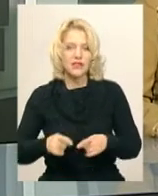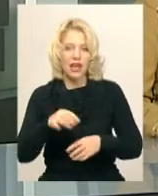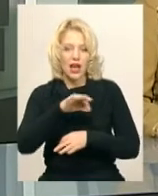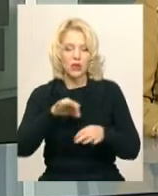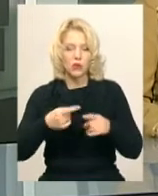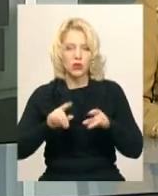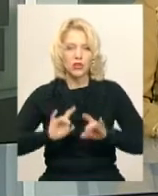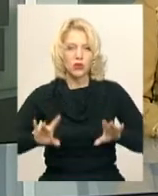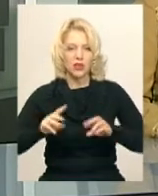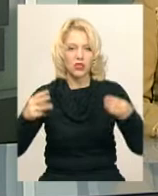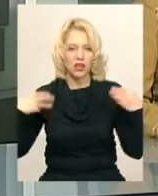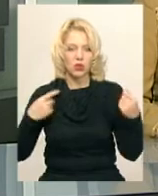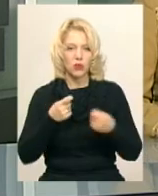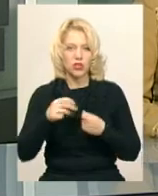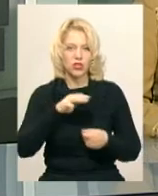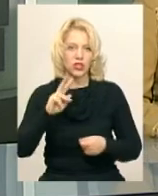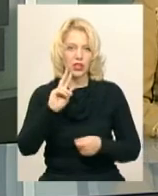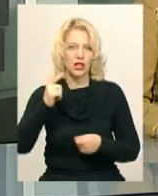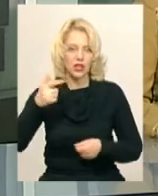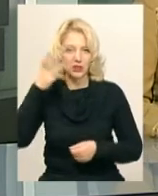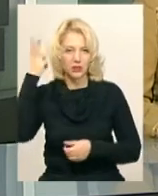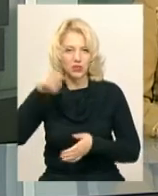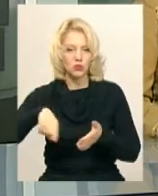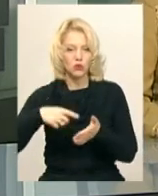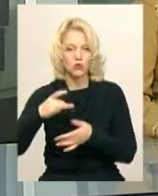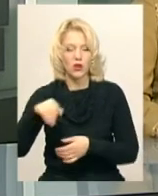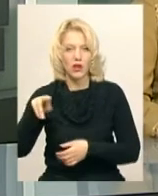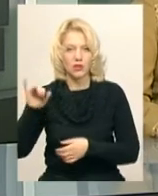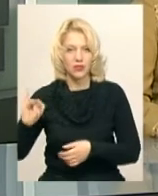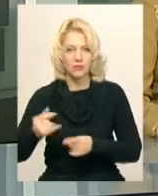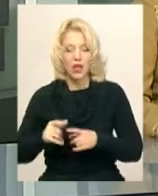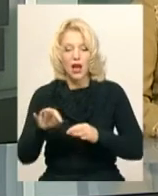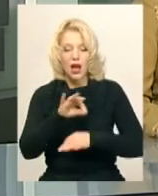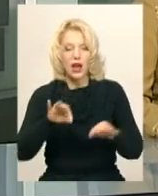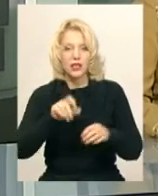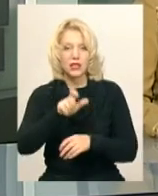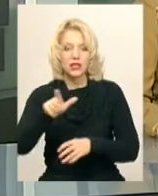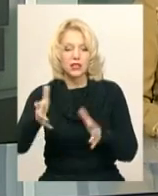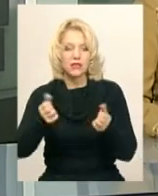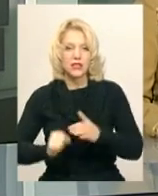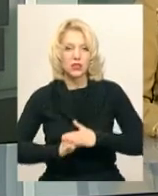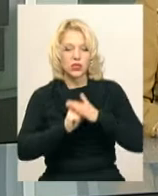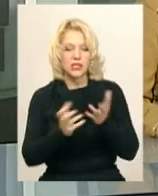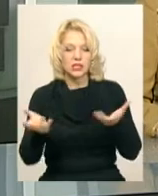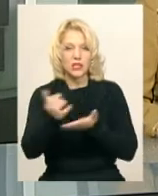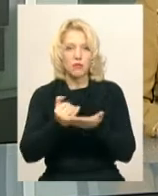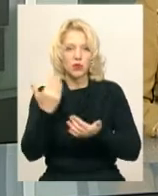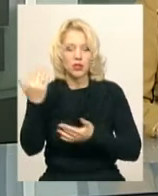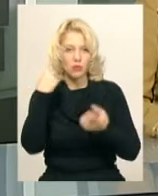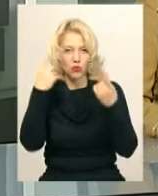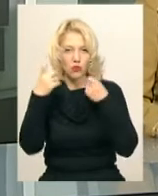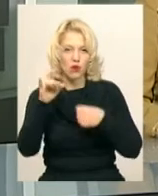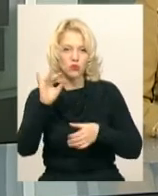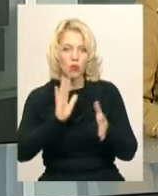управління житлово-комунального господарства Хмельницької міської ради Василь Новачок. Архітектори взяли за основу зібрану ними інформацію про